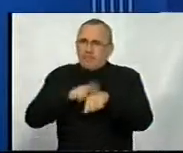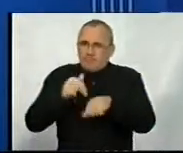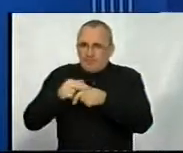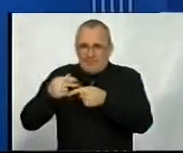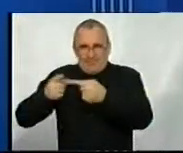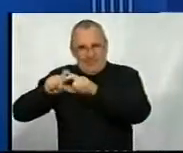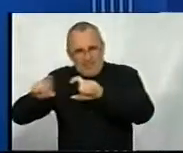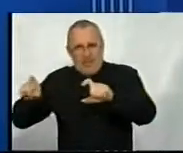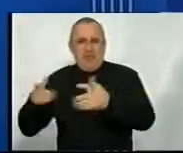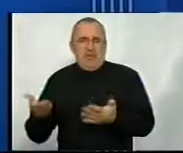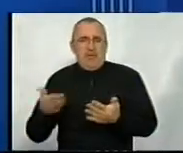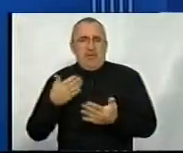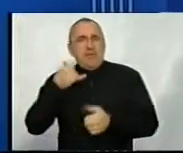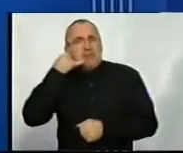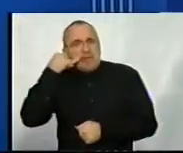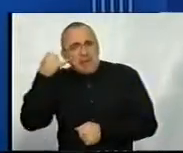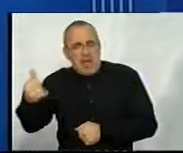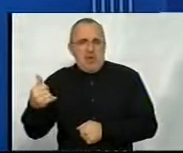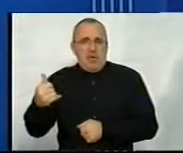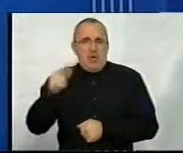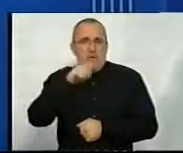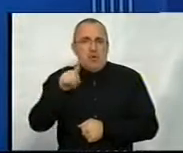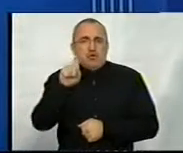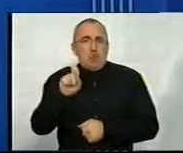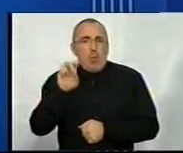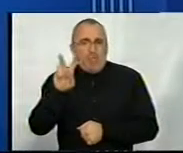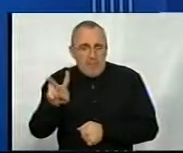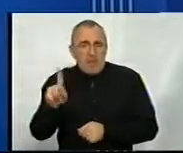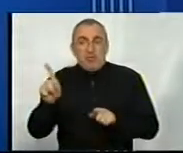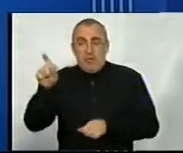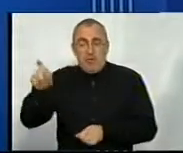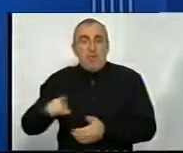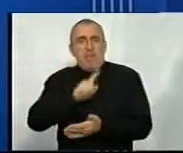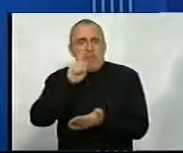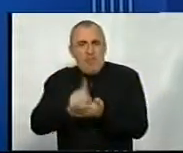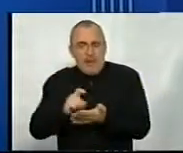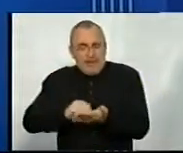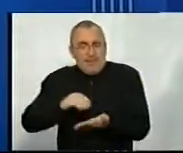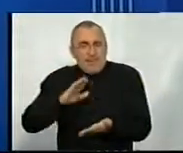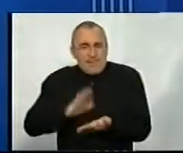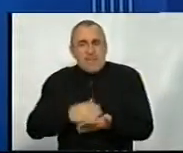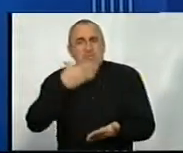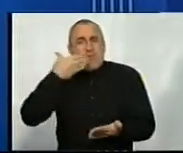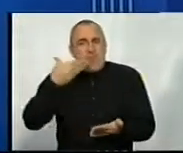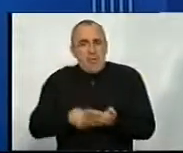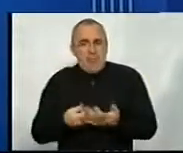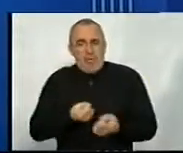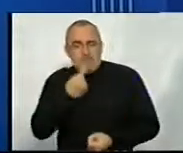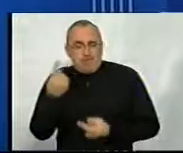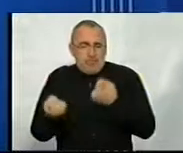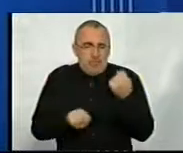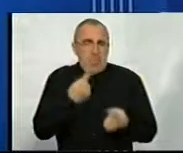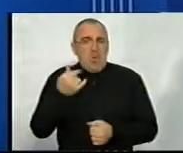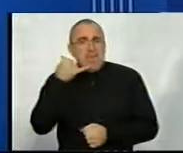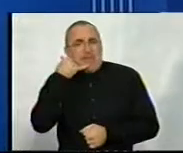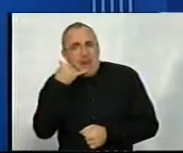органів, зателефонувавши на номер 102, що вона повинна завжди фіксувати свої прояви на